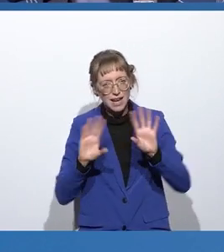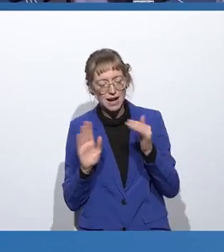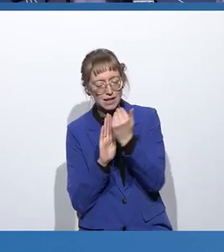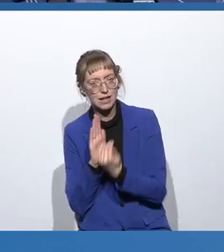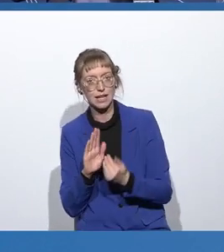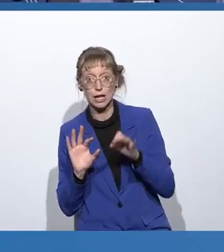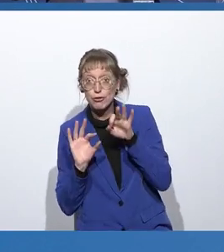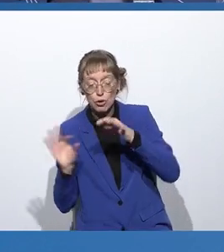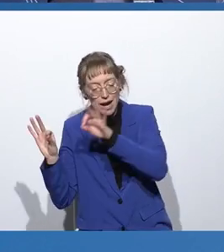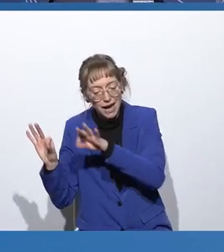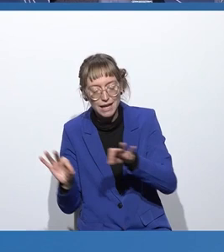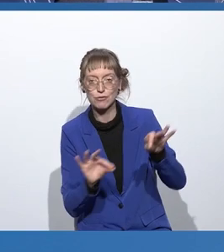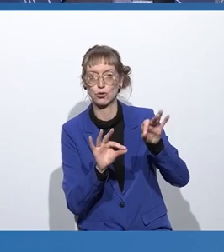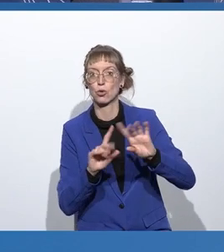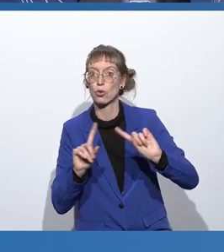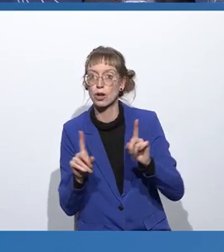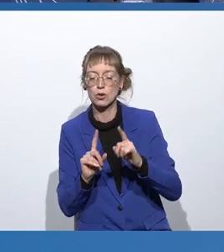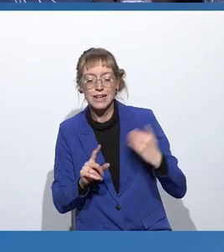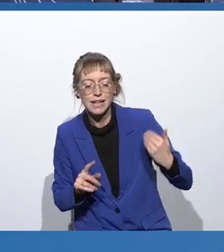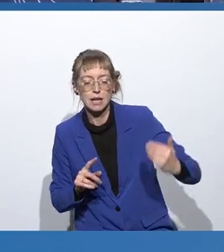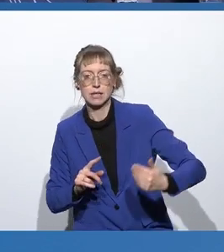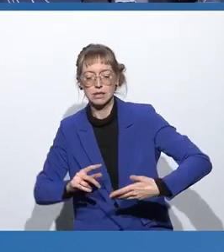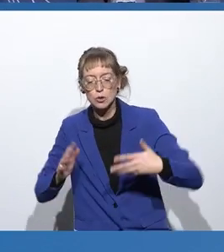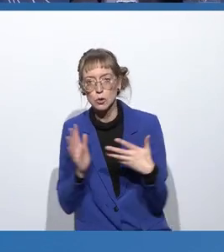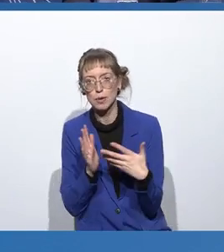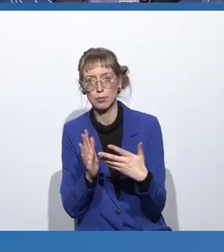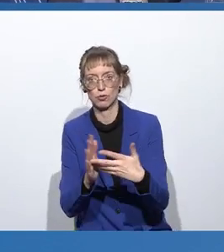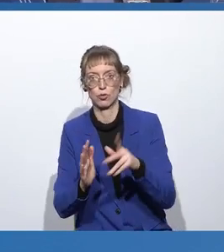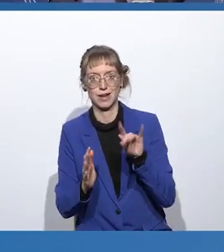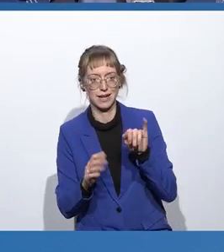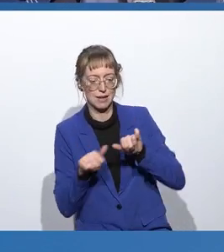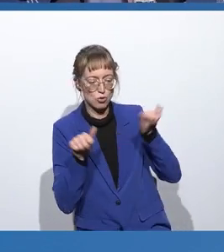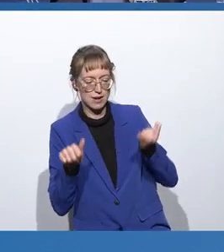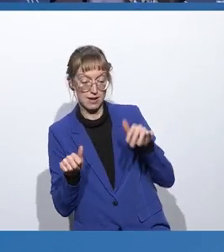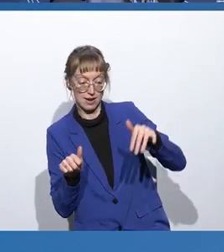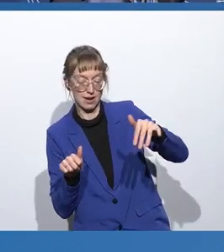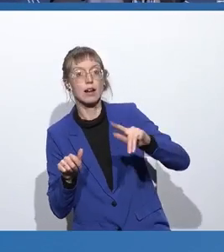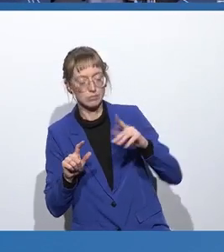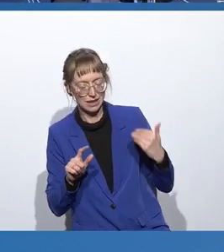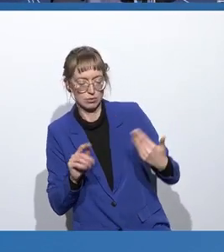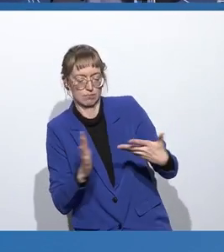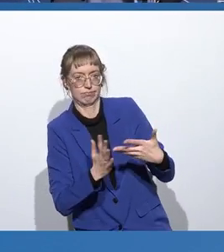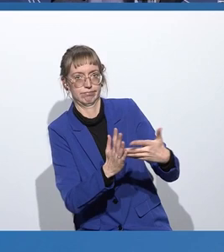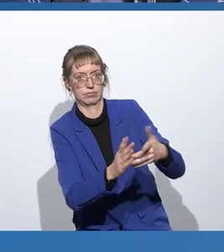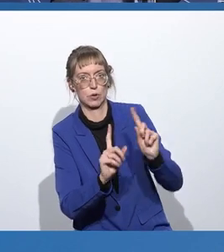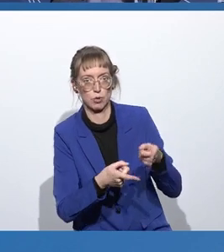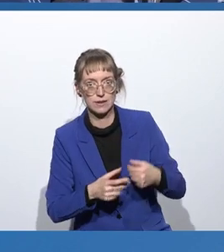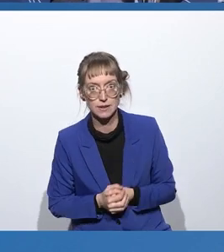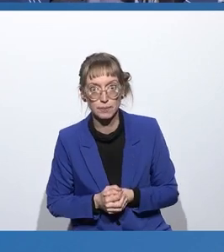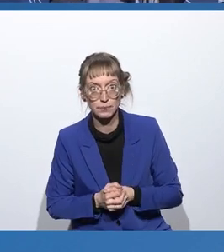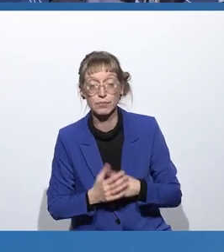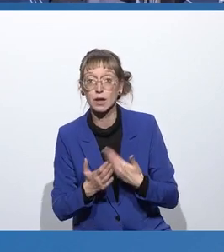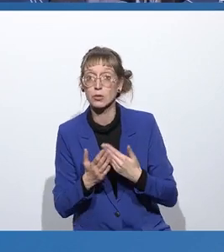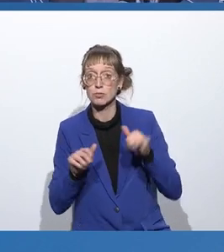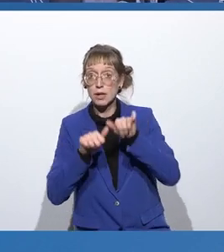Regeln für die Einführung und auch die regelmäßige Überprüfung von KI-Modellen vorsieht. Es gibt da einen sogenannten